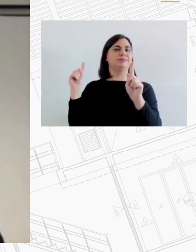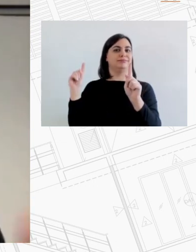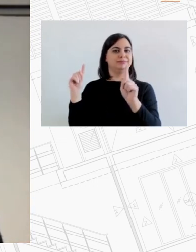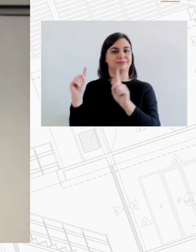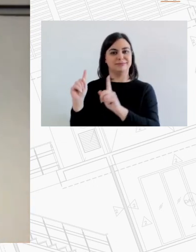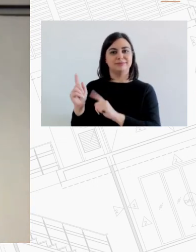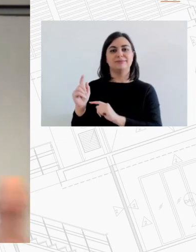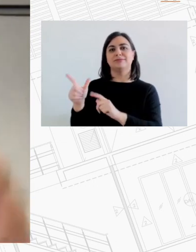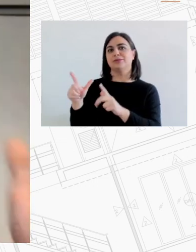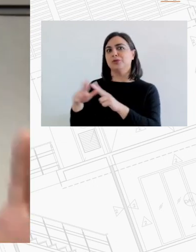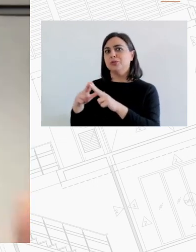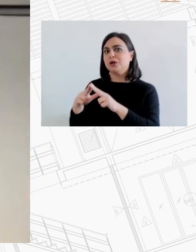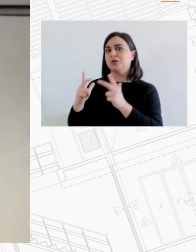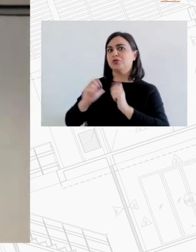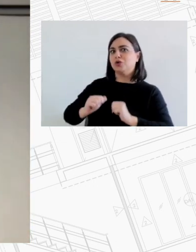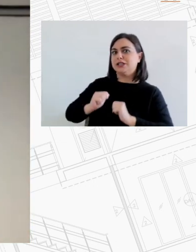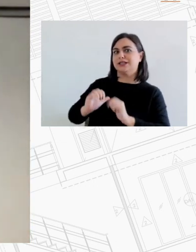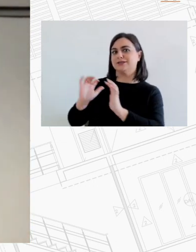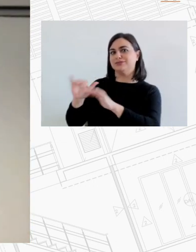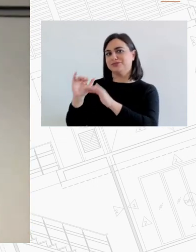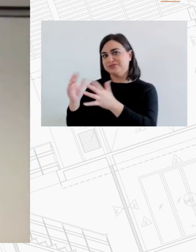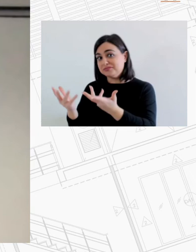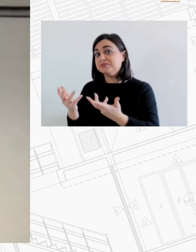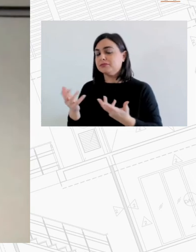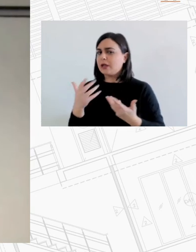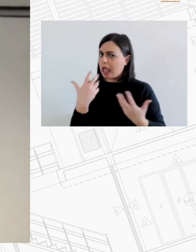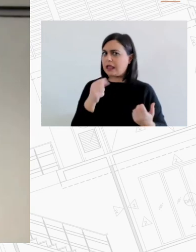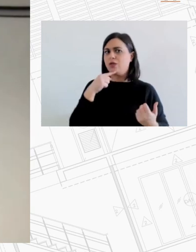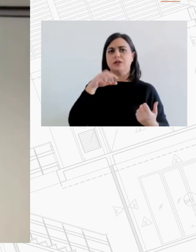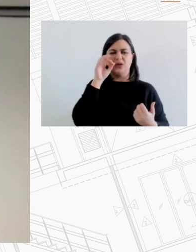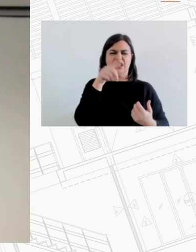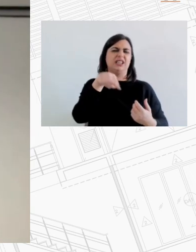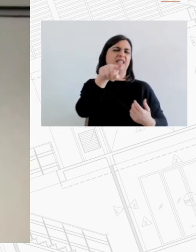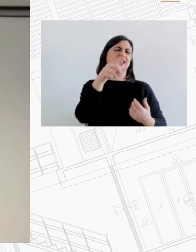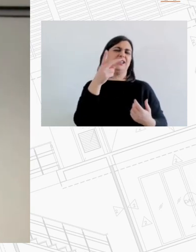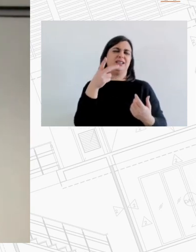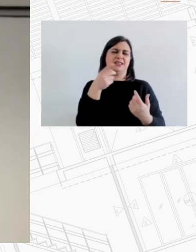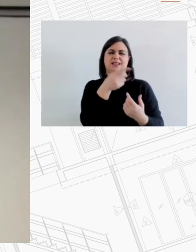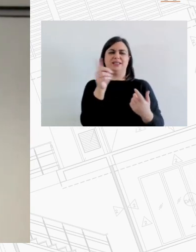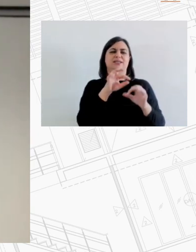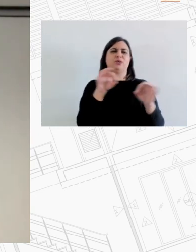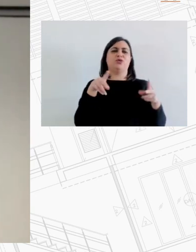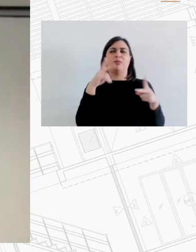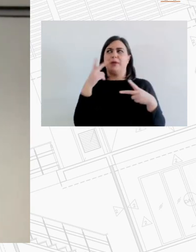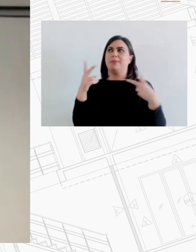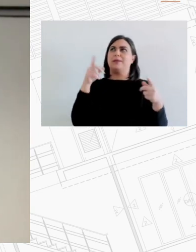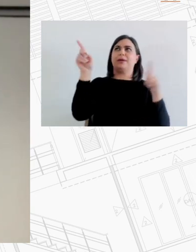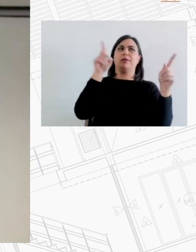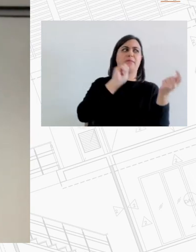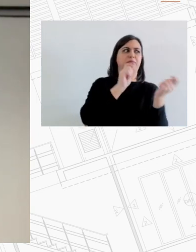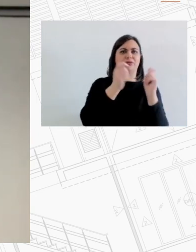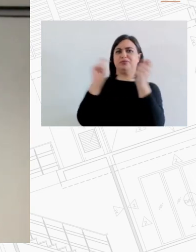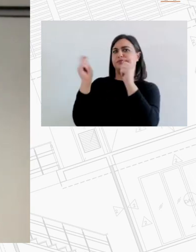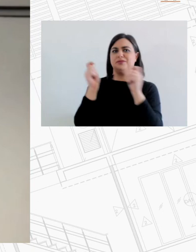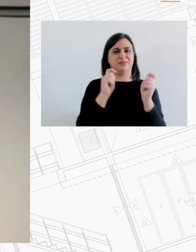πηγαίνουν εργοτουρίστες το λέω λίγο χαριτουλεύοντας τώρα αλλά νομίζω ότι μπορούμε να αντιληφθούμε περίπου τενώ τώρα για τους λόγους δεν